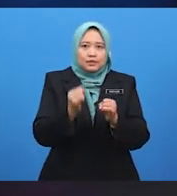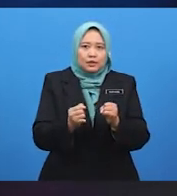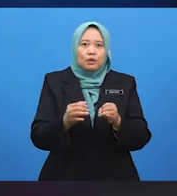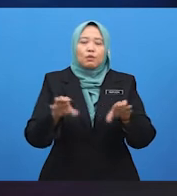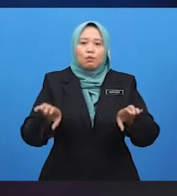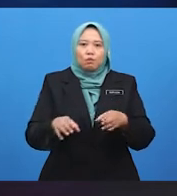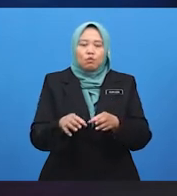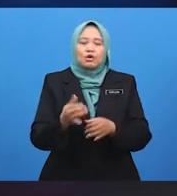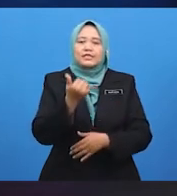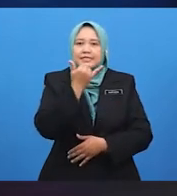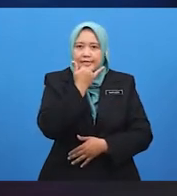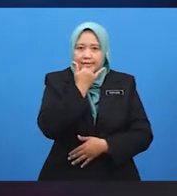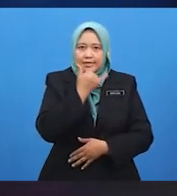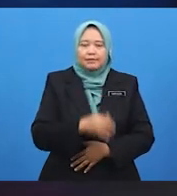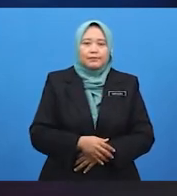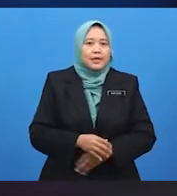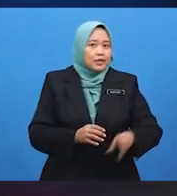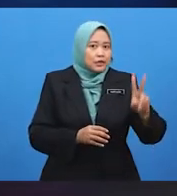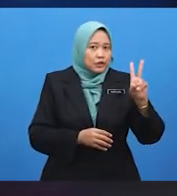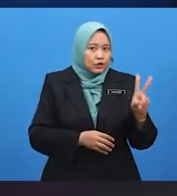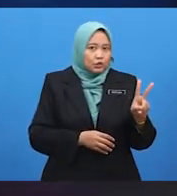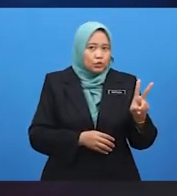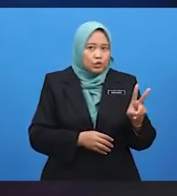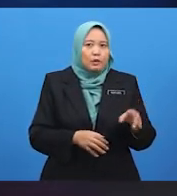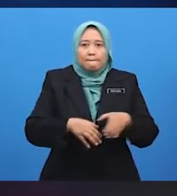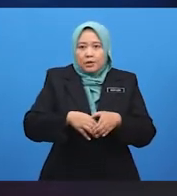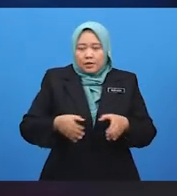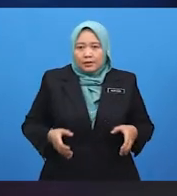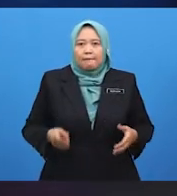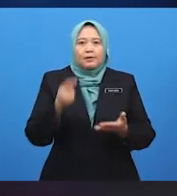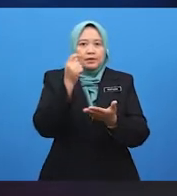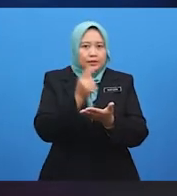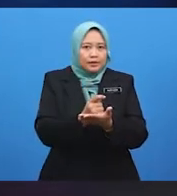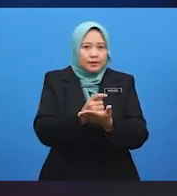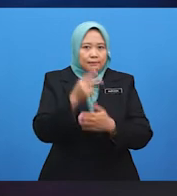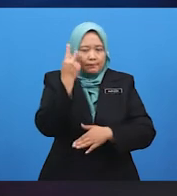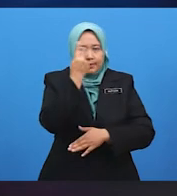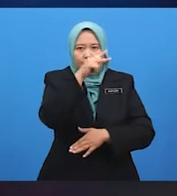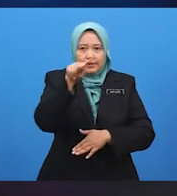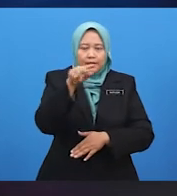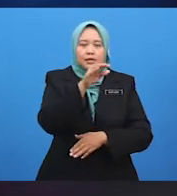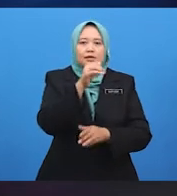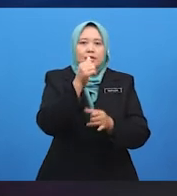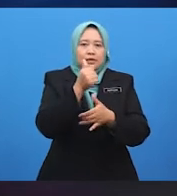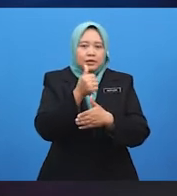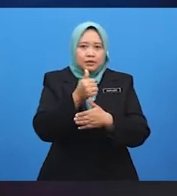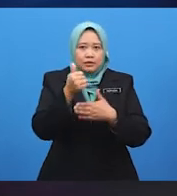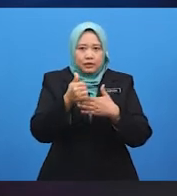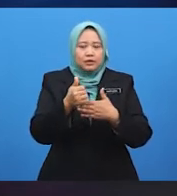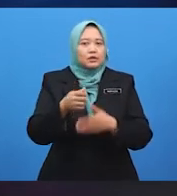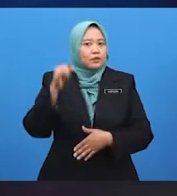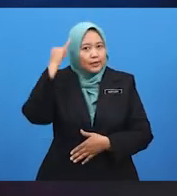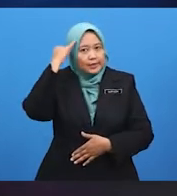melakukan kesalahan. Kedua, berani mempertahankan pandangan atau idea.